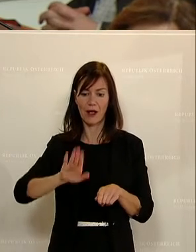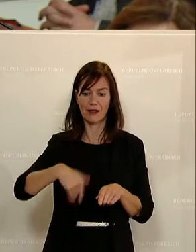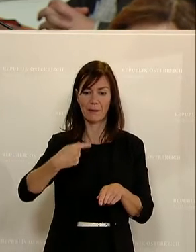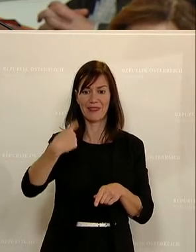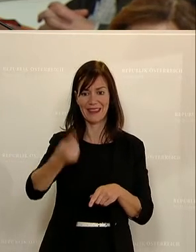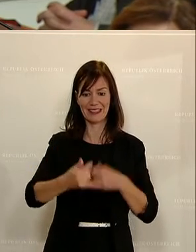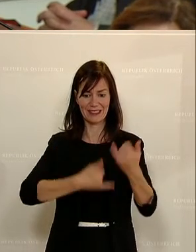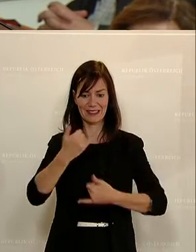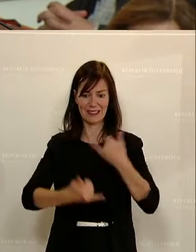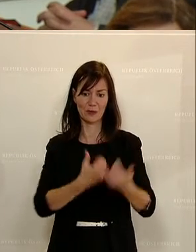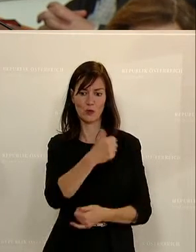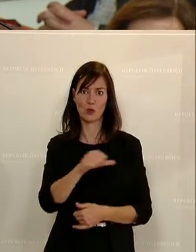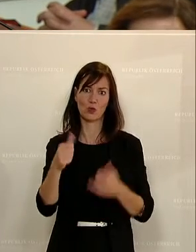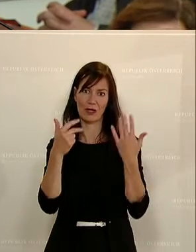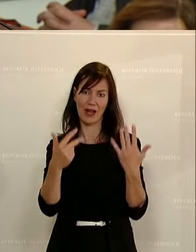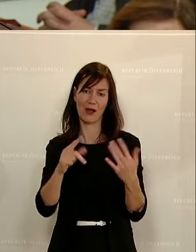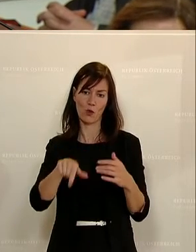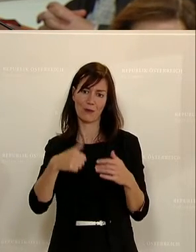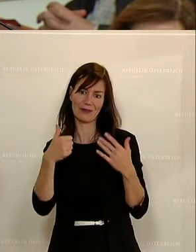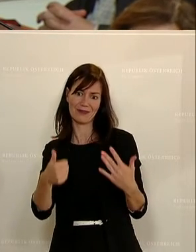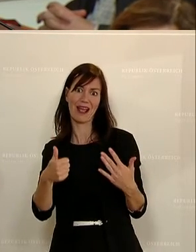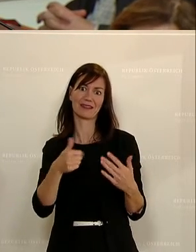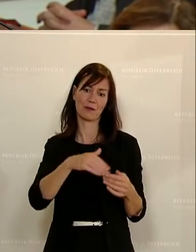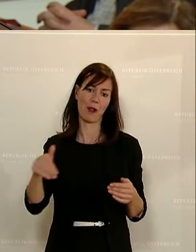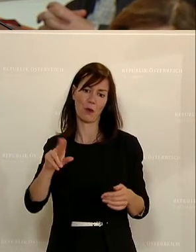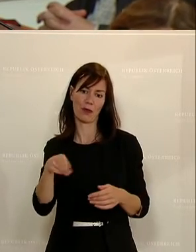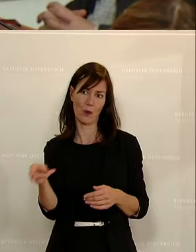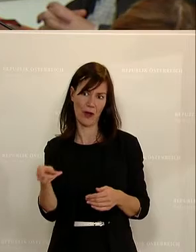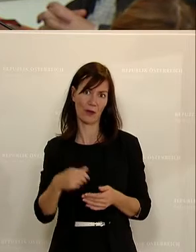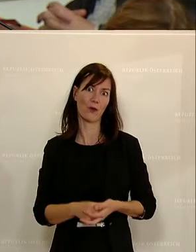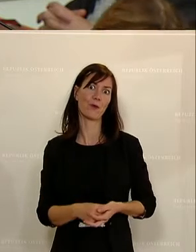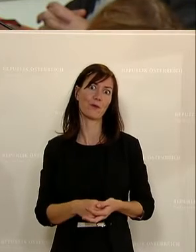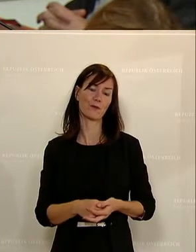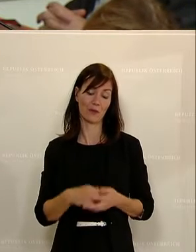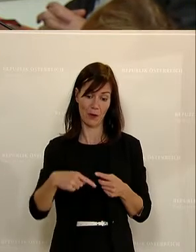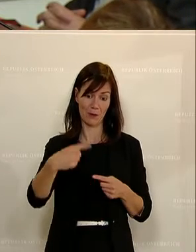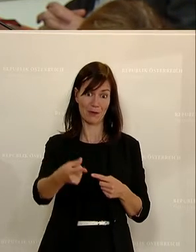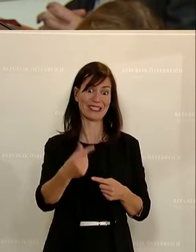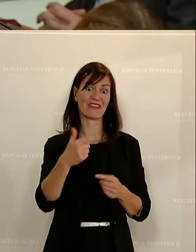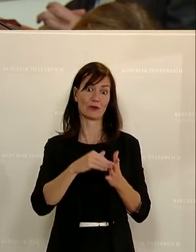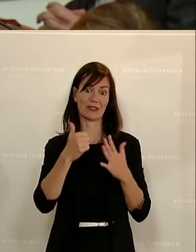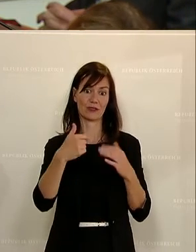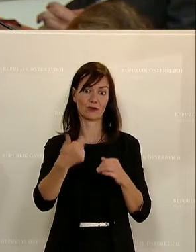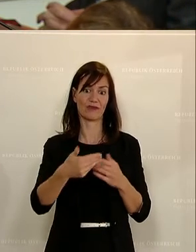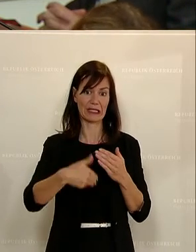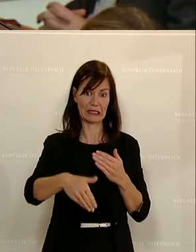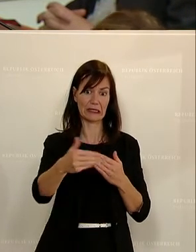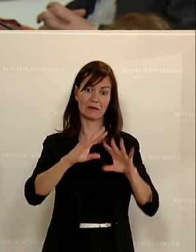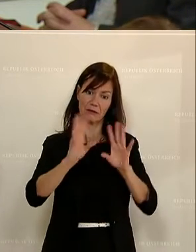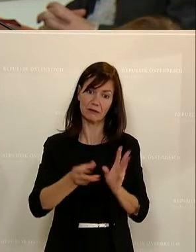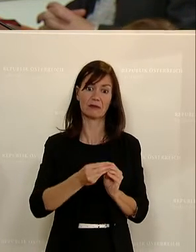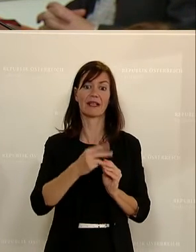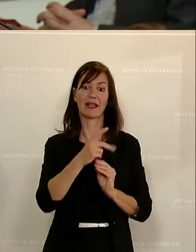15, 108,6 Millionen und bis ins Jahr 2026 über 370 Millionen.